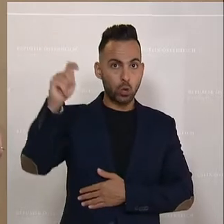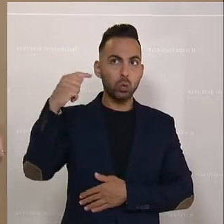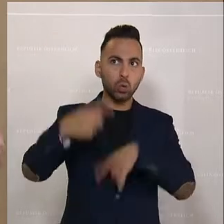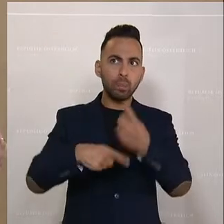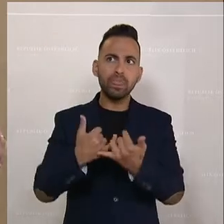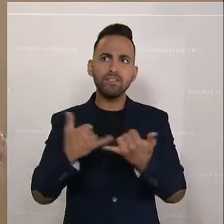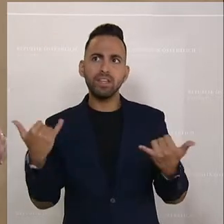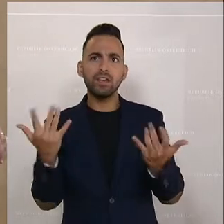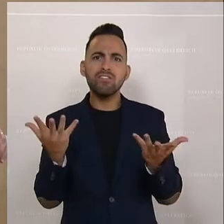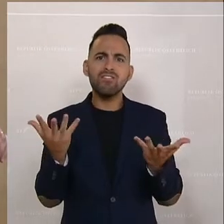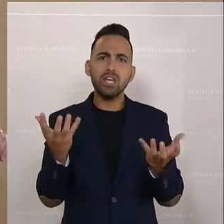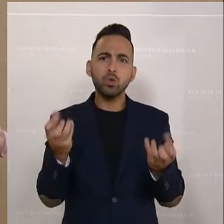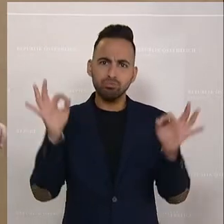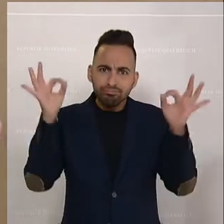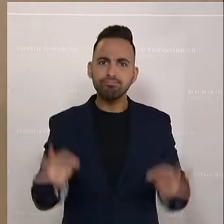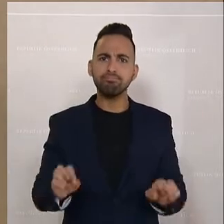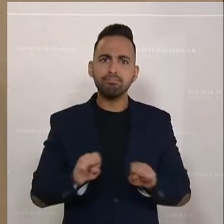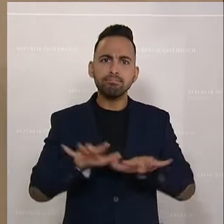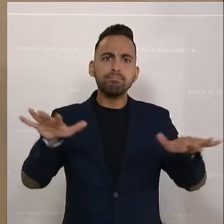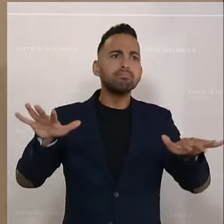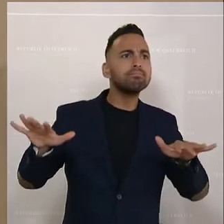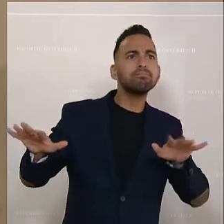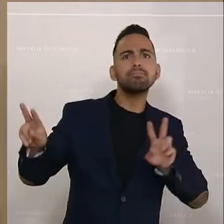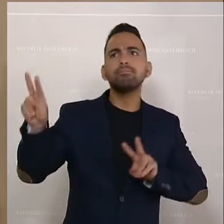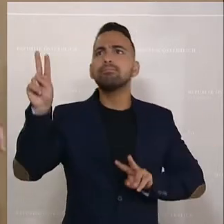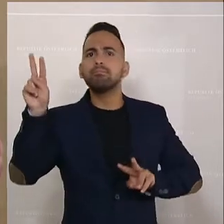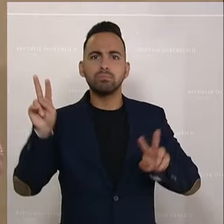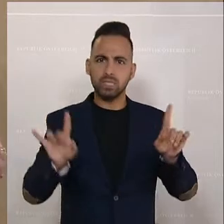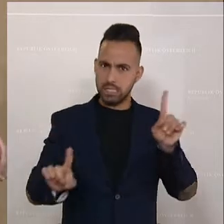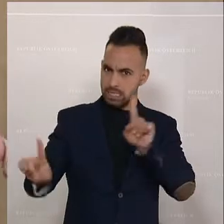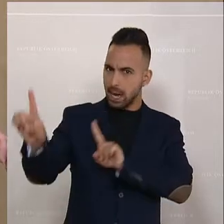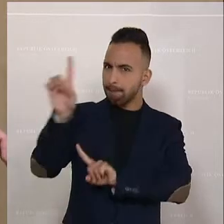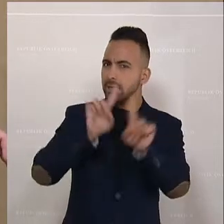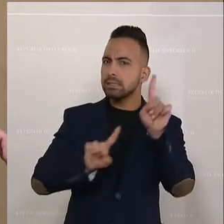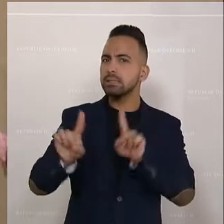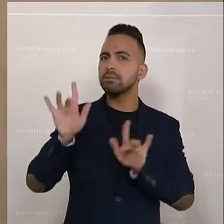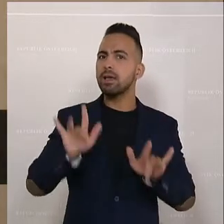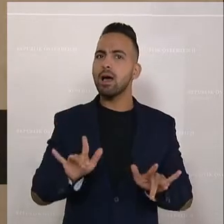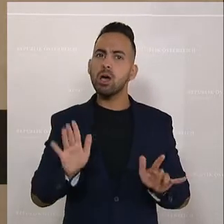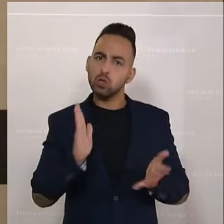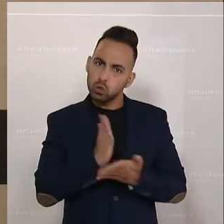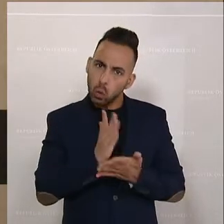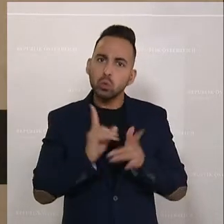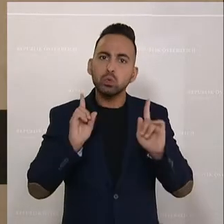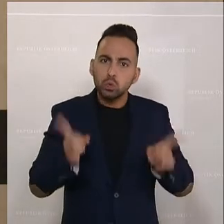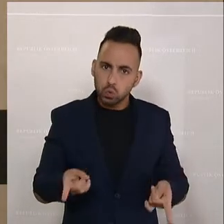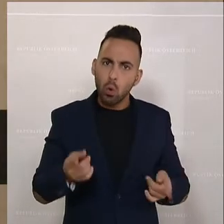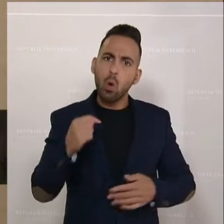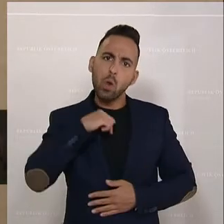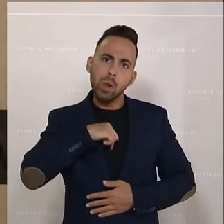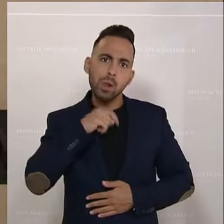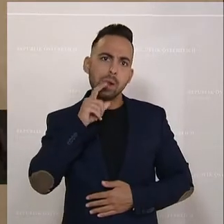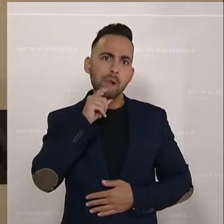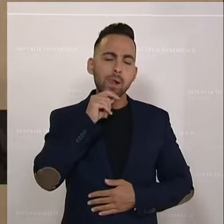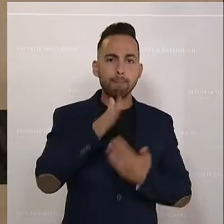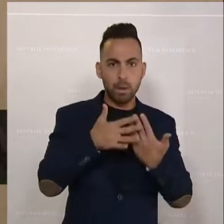die tatsächlich wirken. Und da schauen wir eine gewisse Skepsis an, also angebracht, wenn man